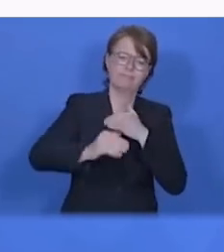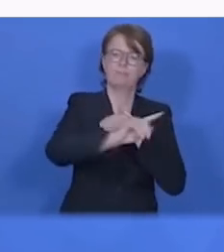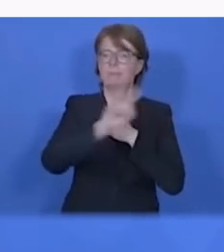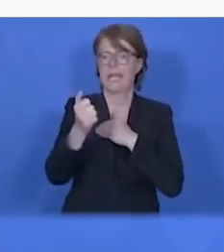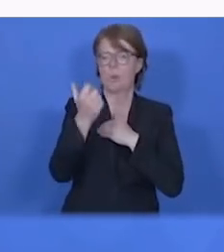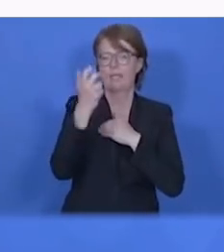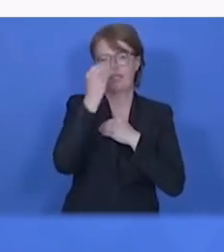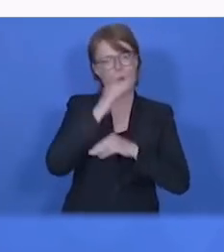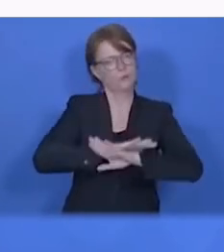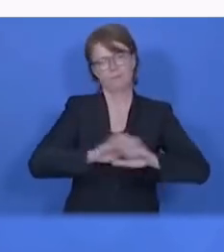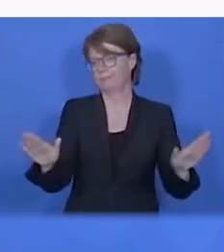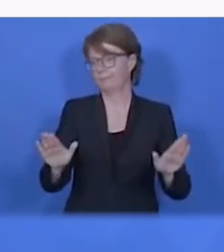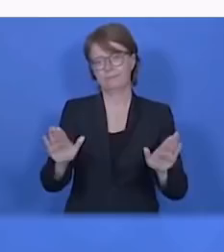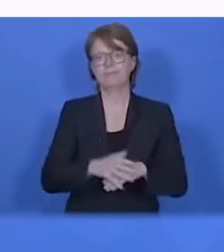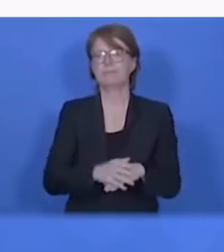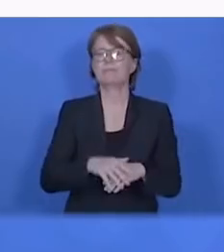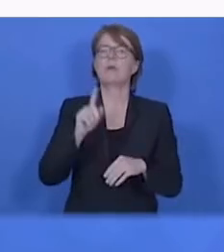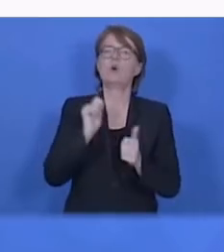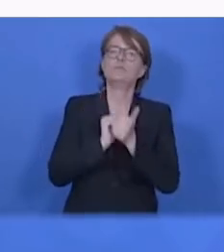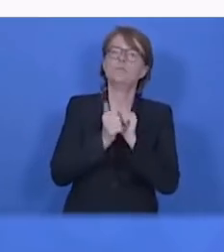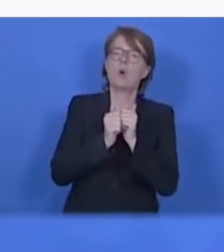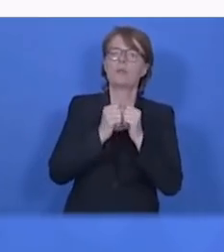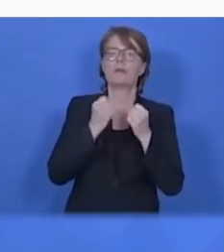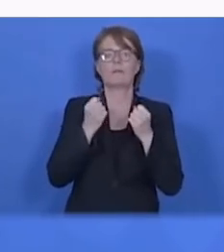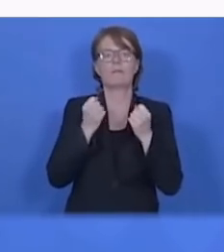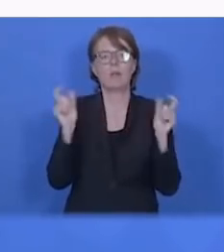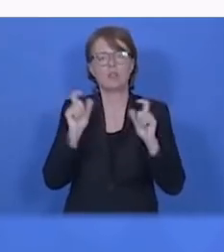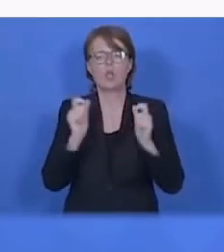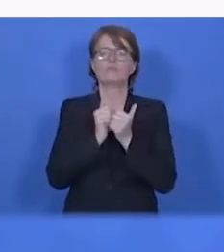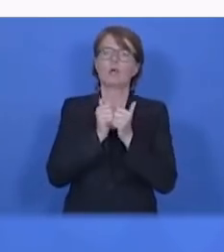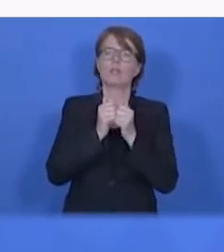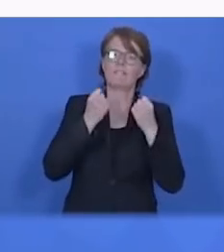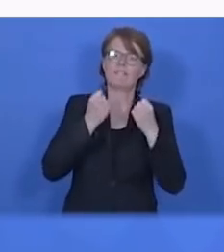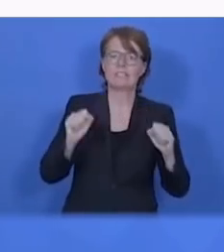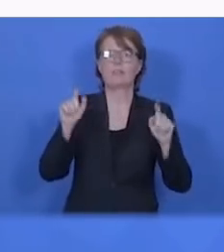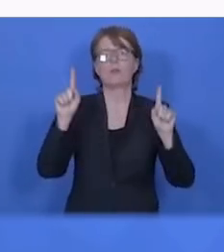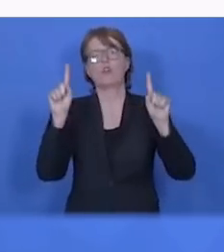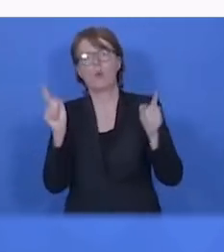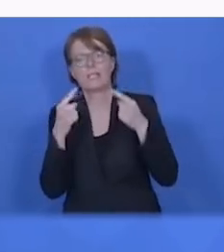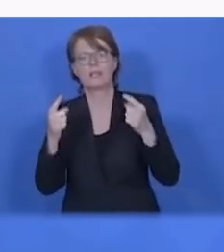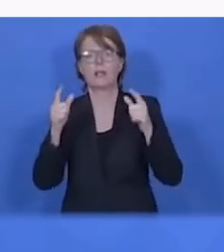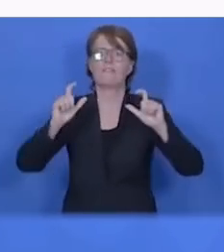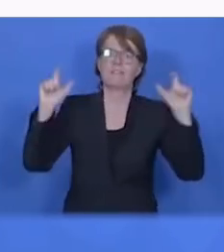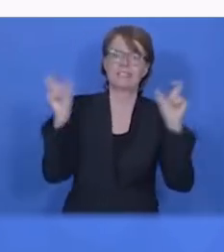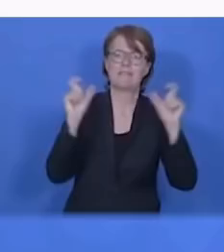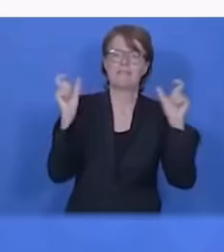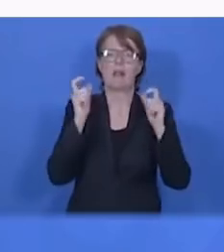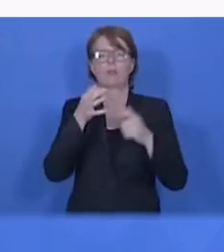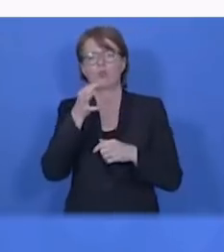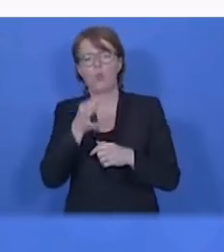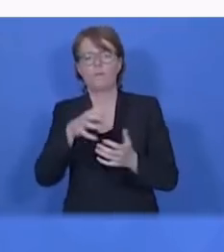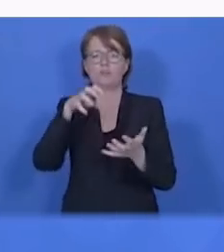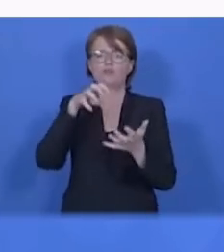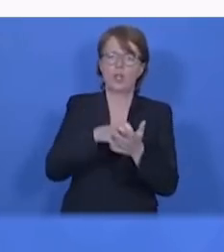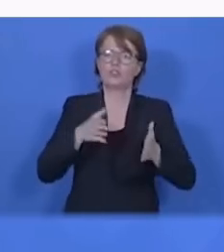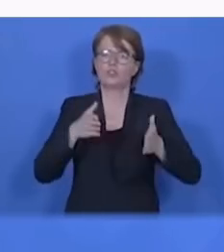2020 هست دیشب خانم مرکل سخنرانی کاملی داشتن در مورد برچیده شدن شماری دیگر از محدودیت